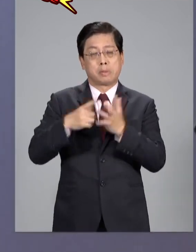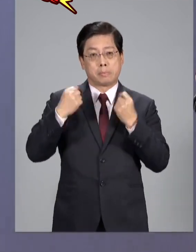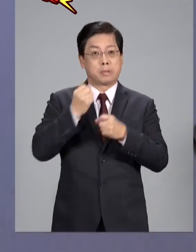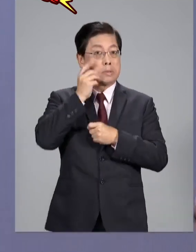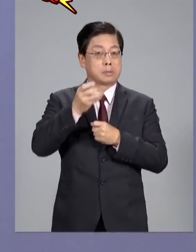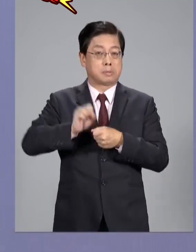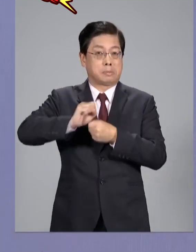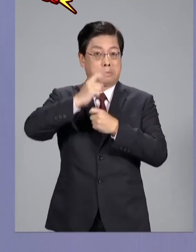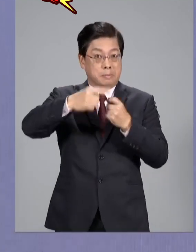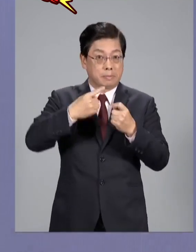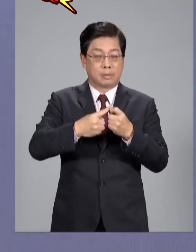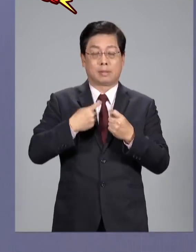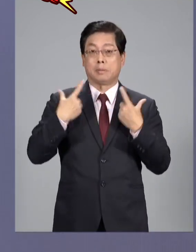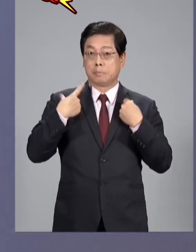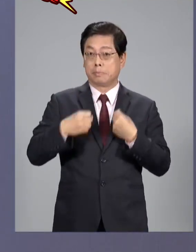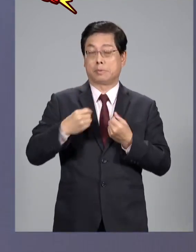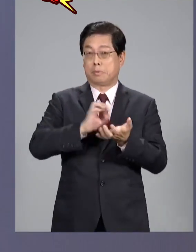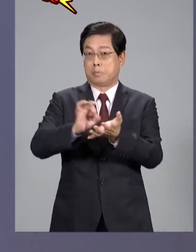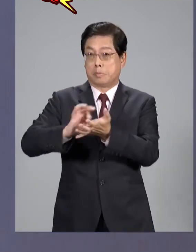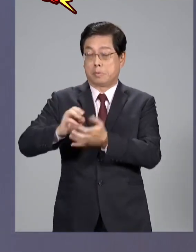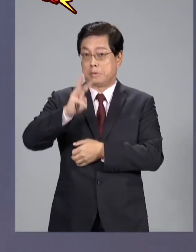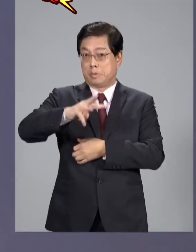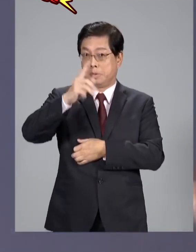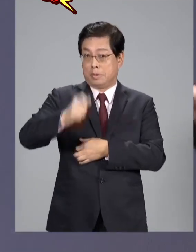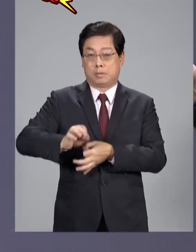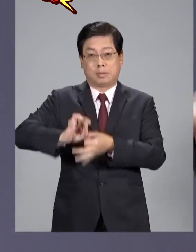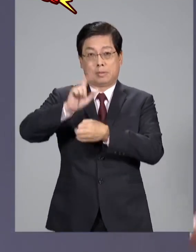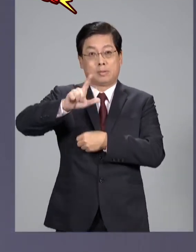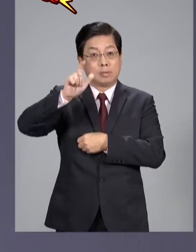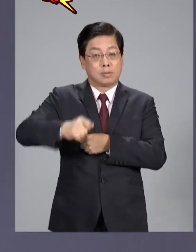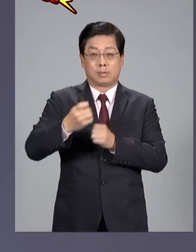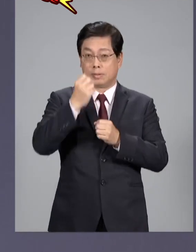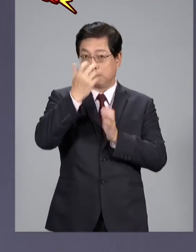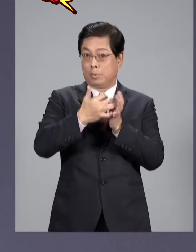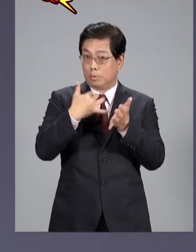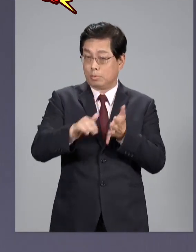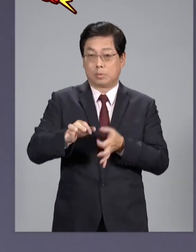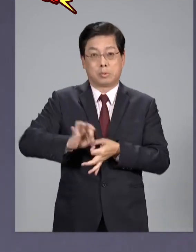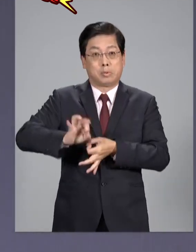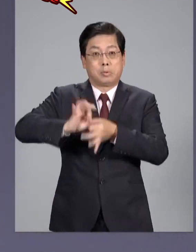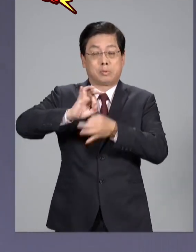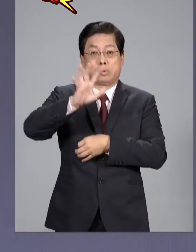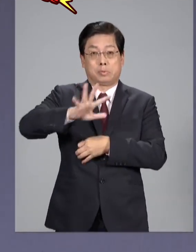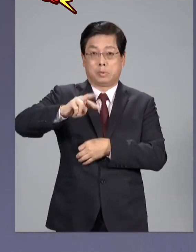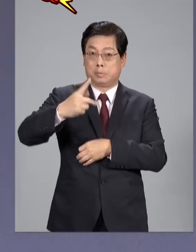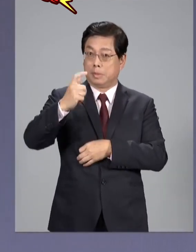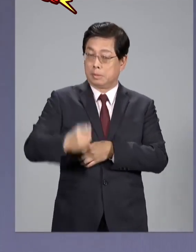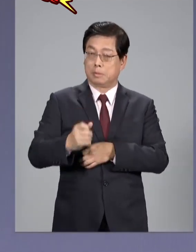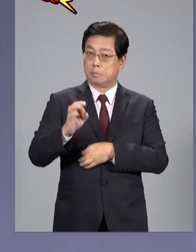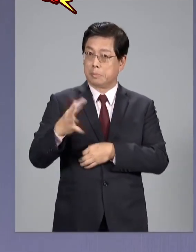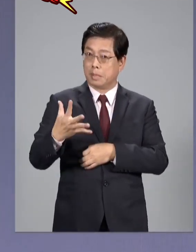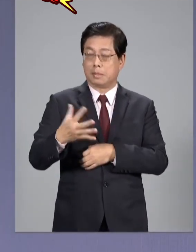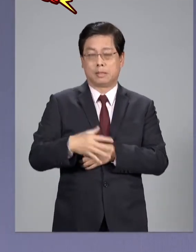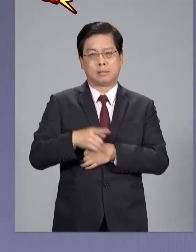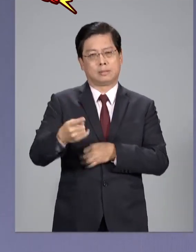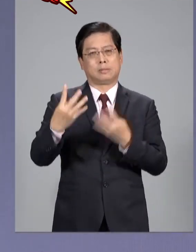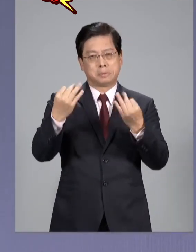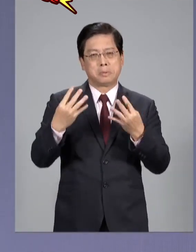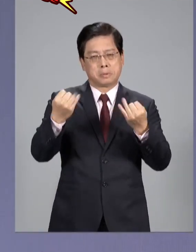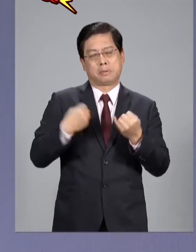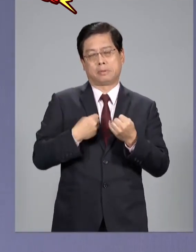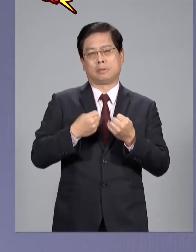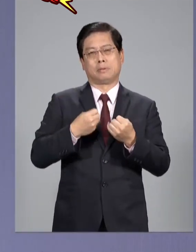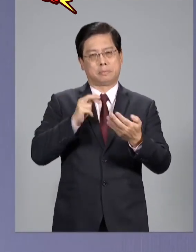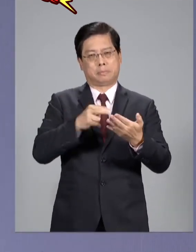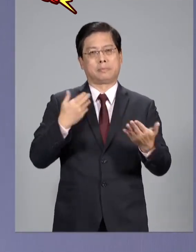國防預算為什麼要從三千億這個增加到六千億呢特別預算為什麼要增加到五千兩百億呢這就是數字在那講